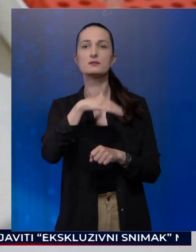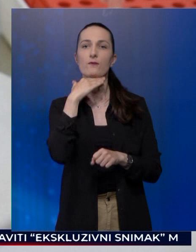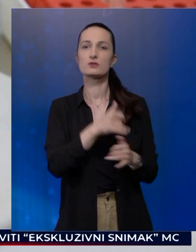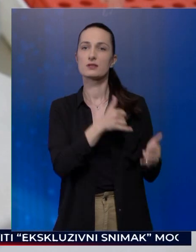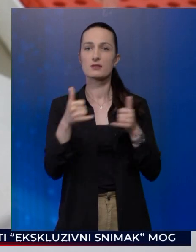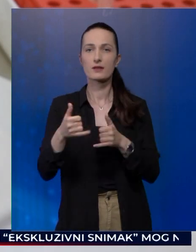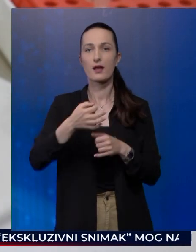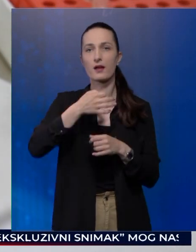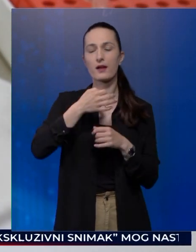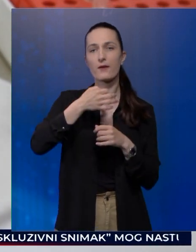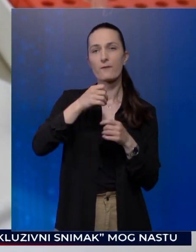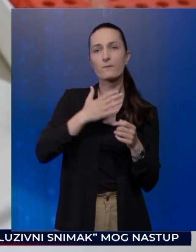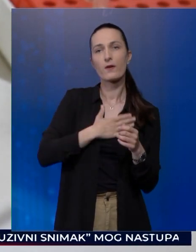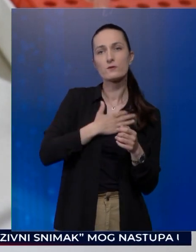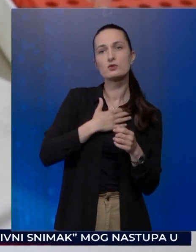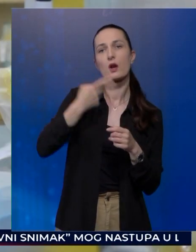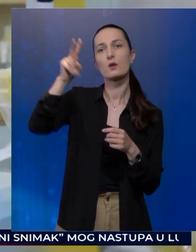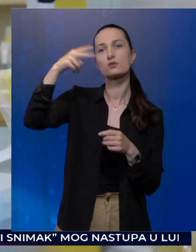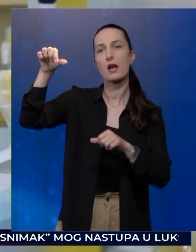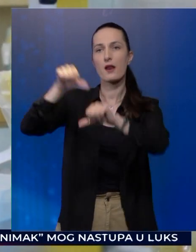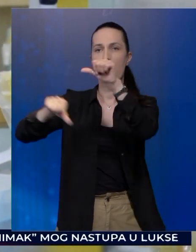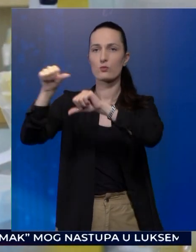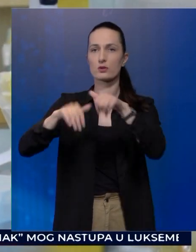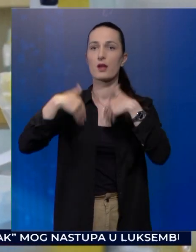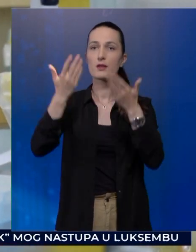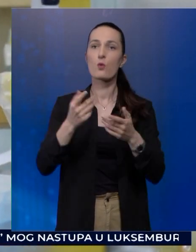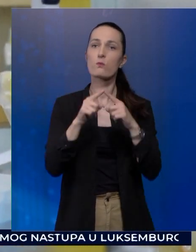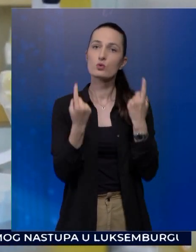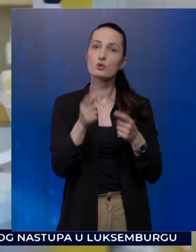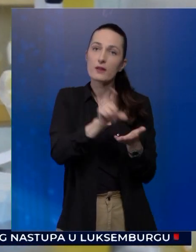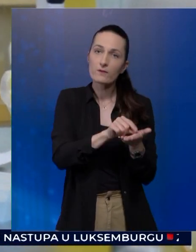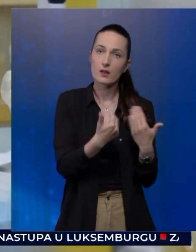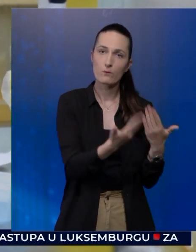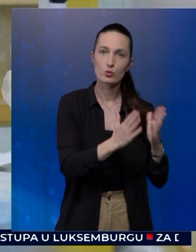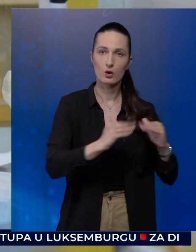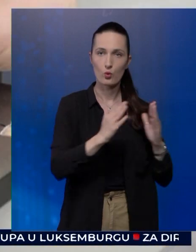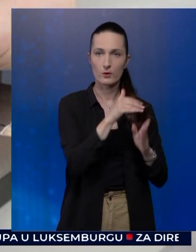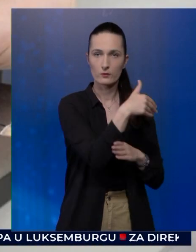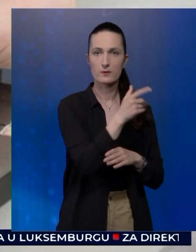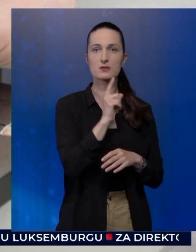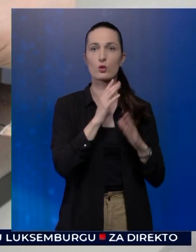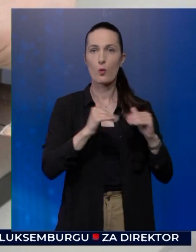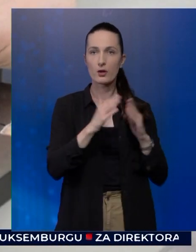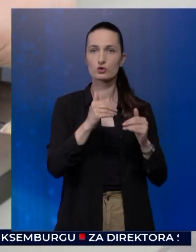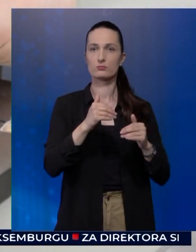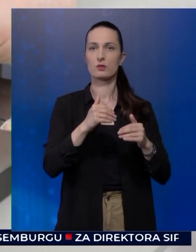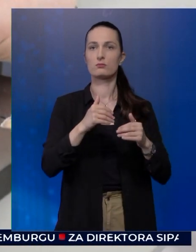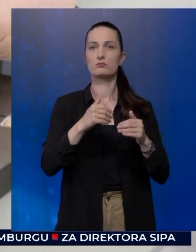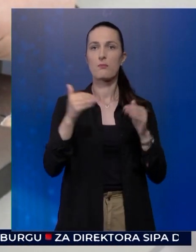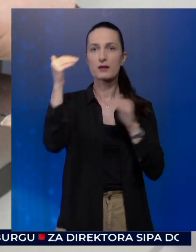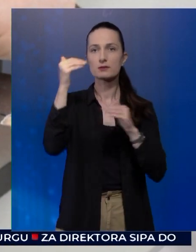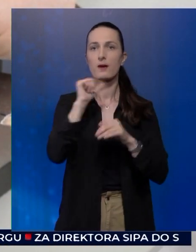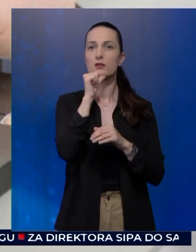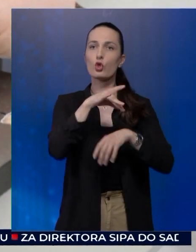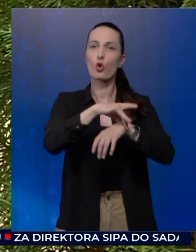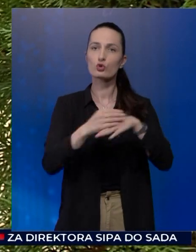favoriziraju inostrane laboratorije. Iako postoji jeftinija ponuda domaće firme sa domaćim magistrima i